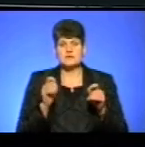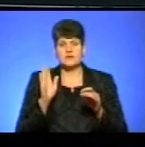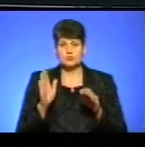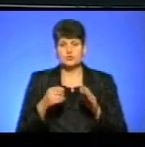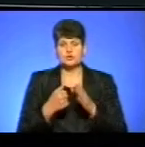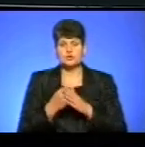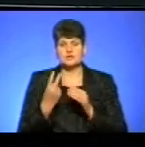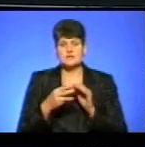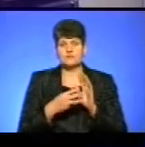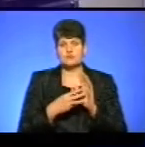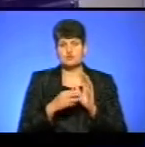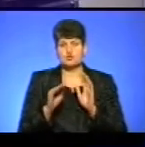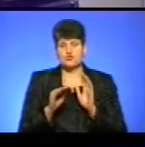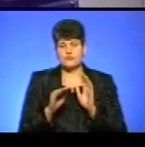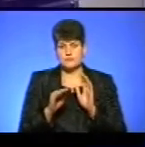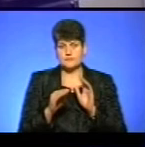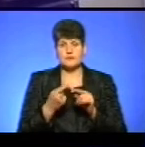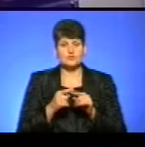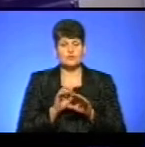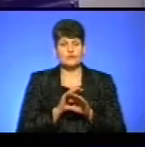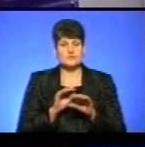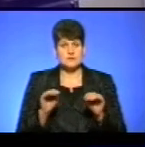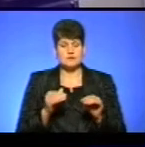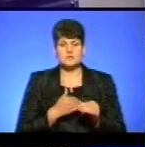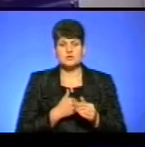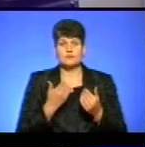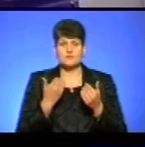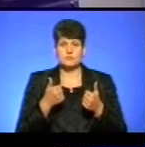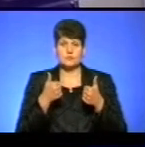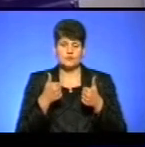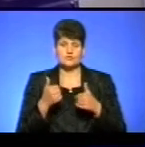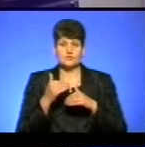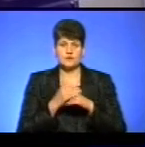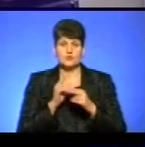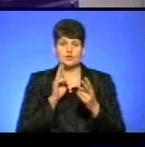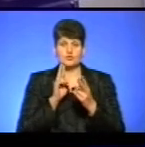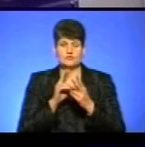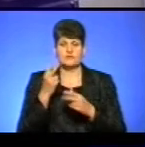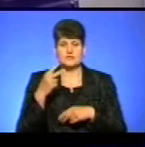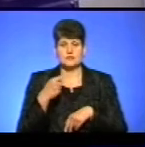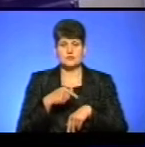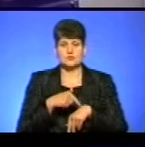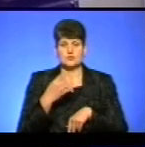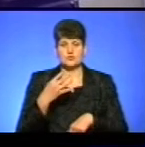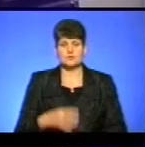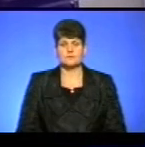жовтня. І на цьому в мене все. Я бажаю вам вдалого вечора і до зустрічі о 20.40.